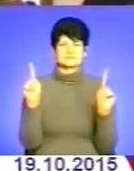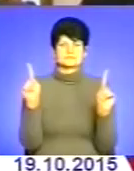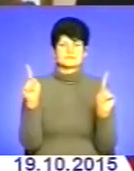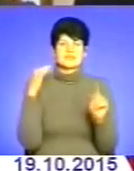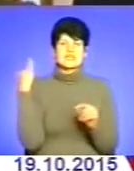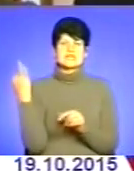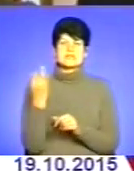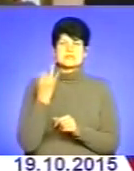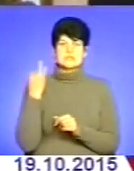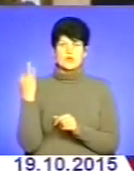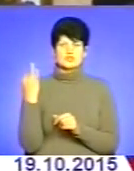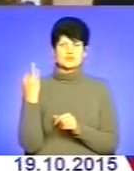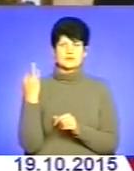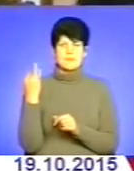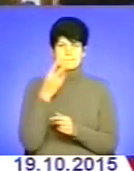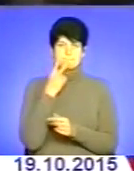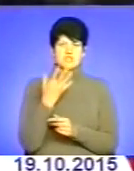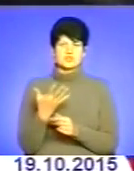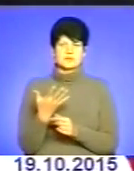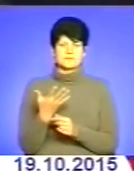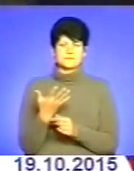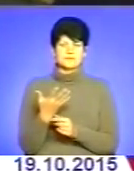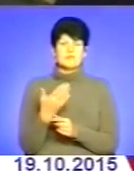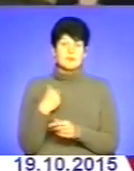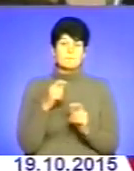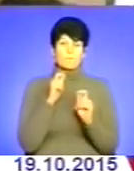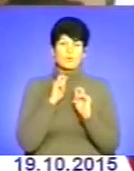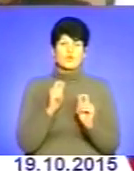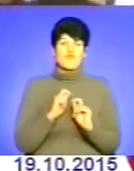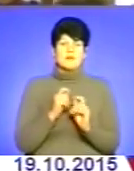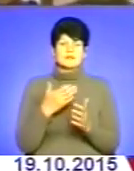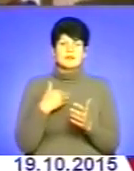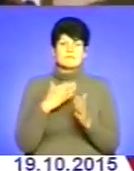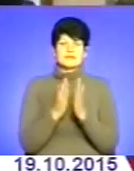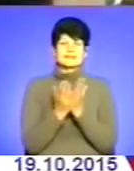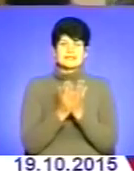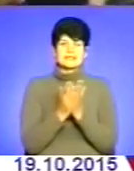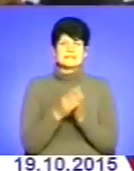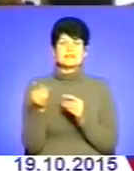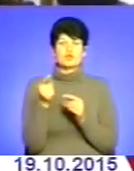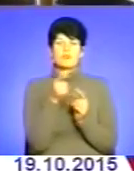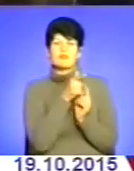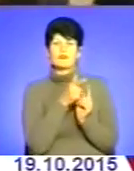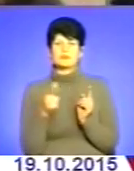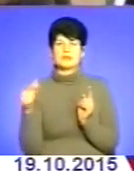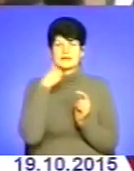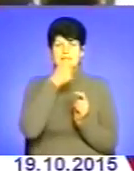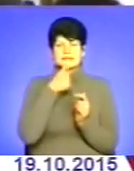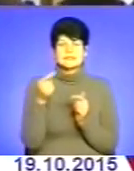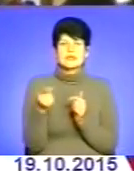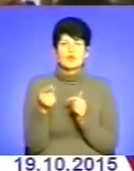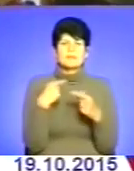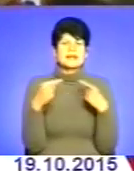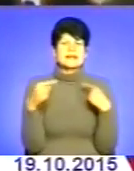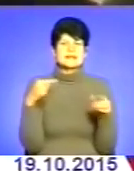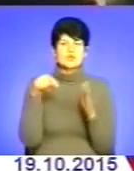історичне бачення І вони подарували нам книги «Тернопіль пленіліт», подарували книги про Тернопіль різного